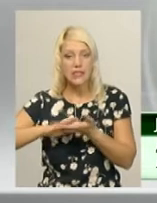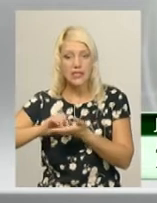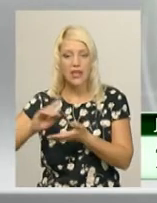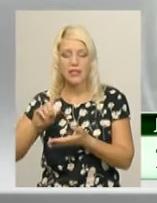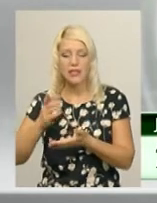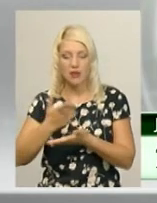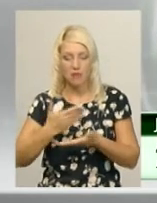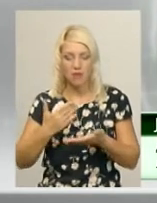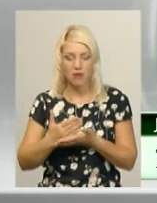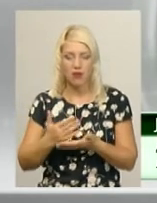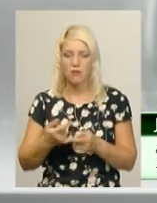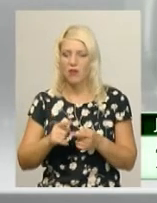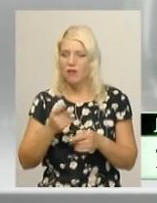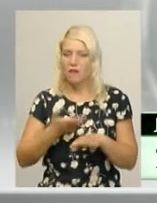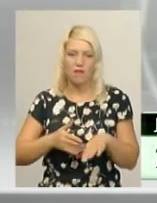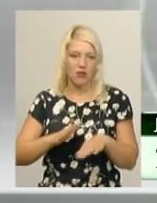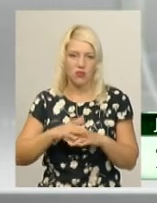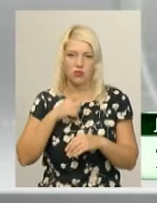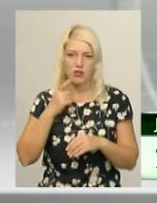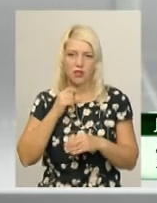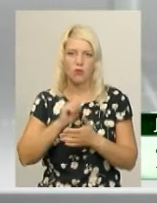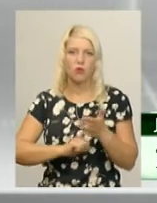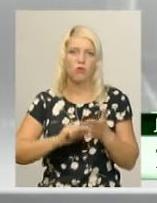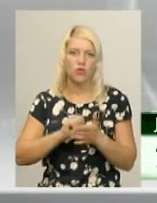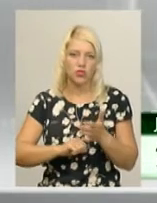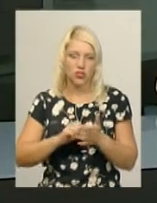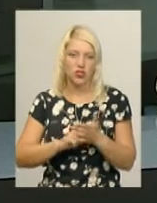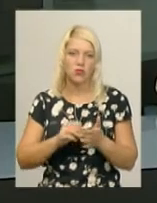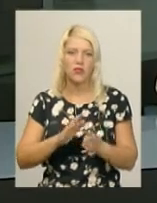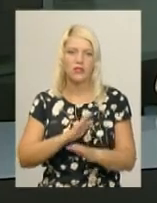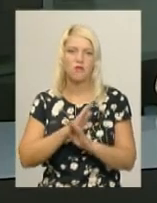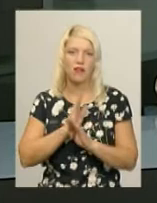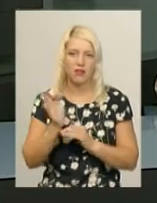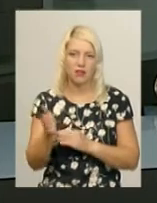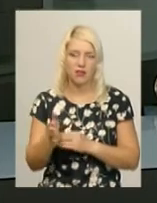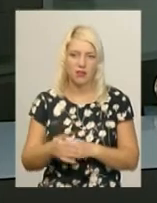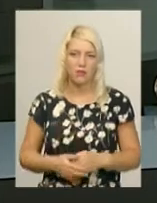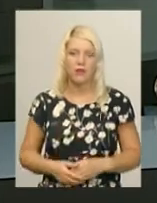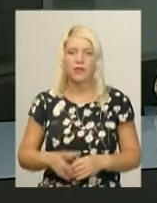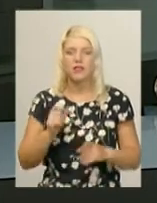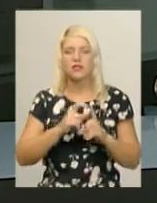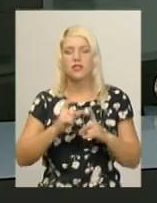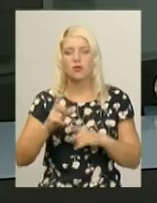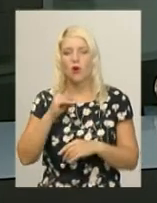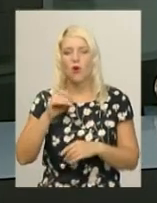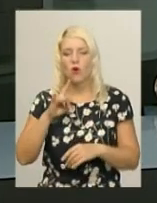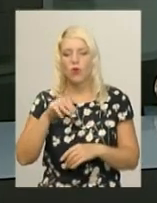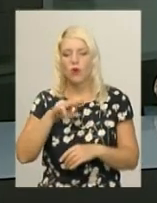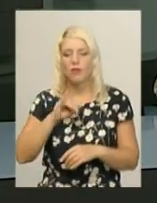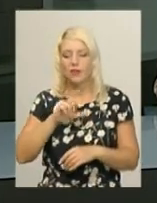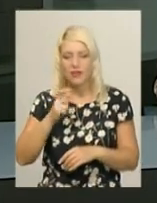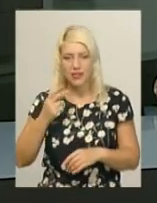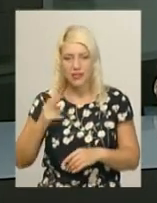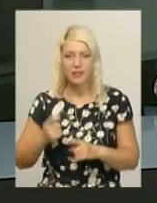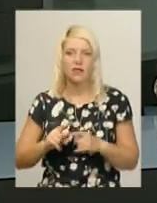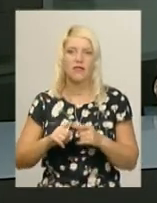нам привозили, дуже важко говорити про причину загибелі. За словами Лідії Колумієць, виявити причину